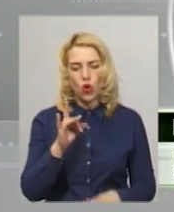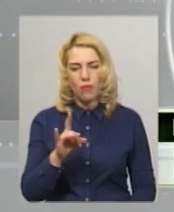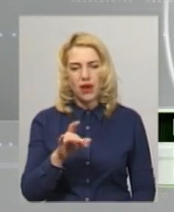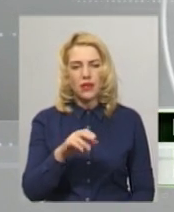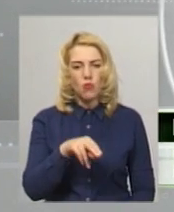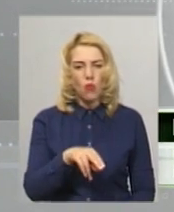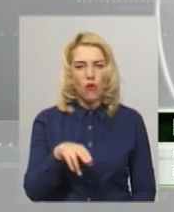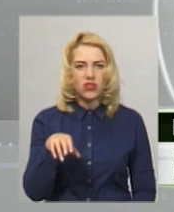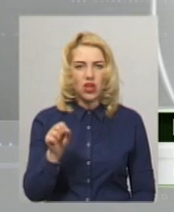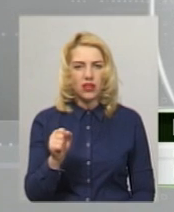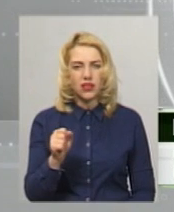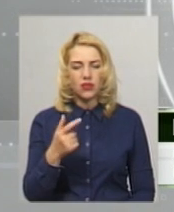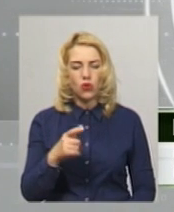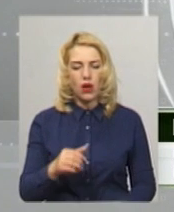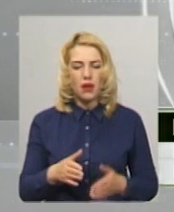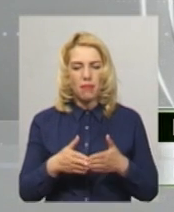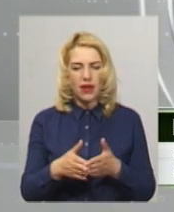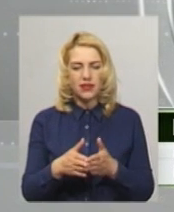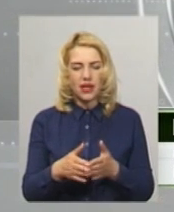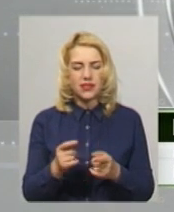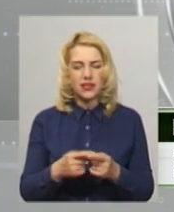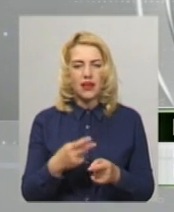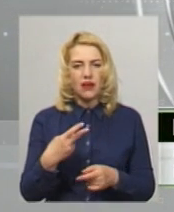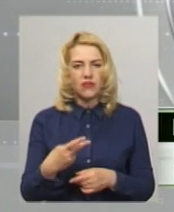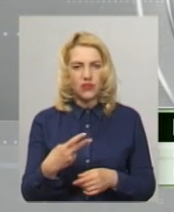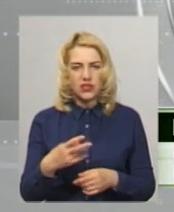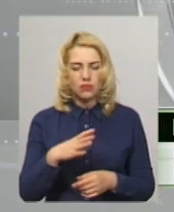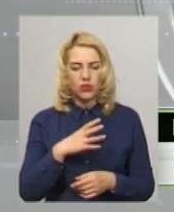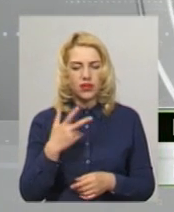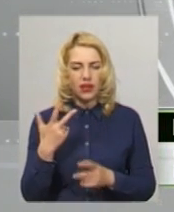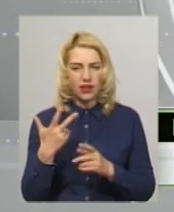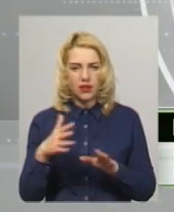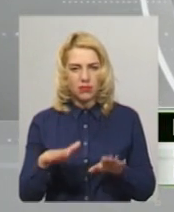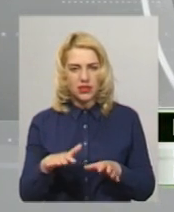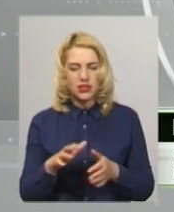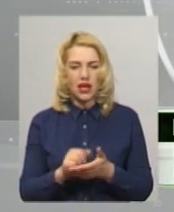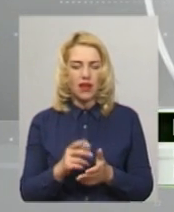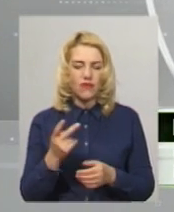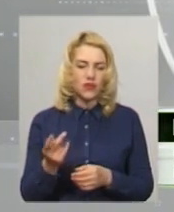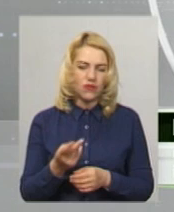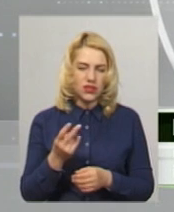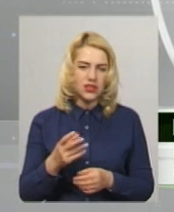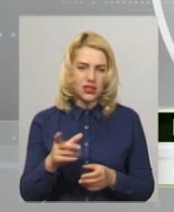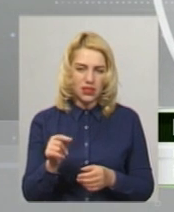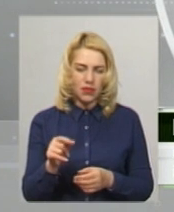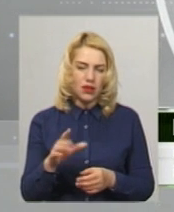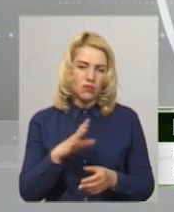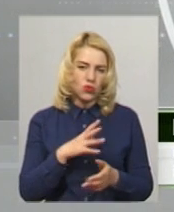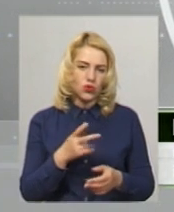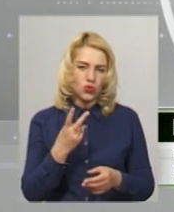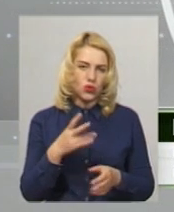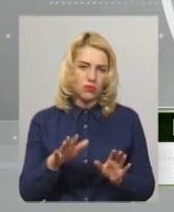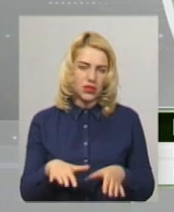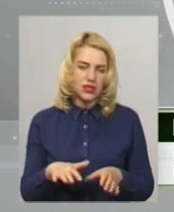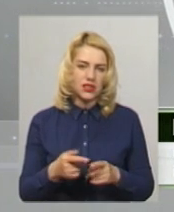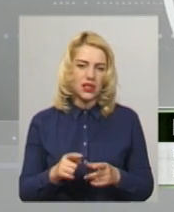Анатолій. В байдарці двійці на 500 метрів були третіми, а на 200 посіли друге місце. На довгих десанкціях відзначилися